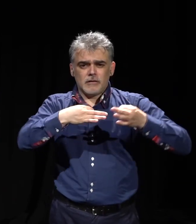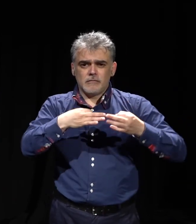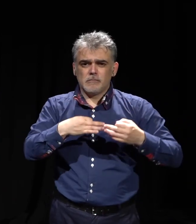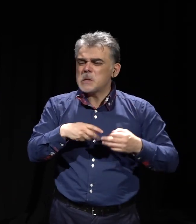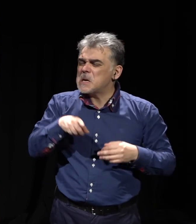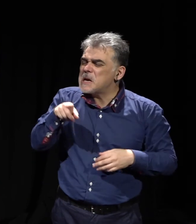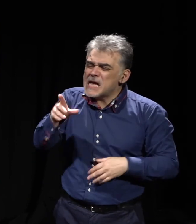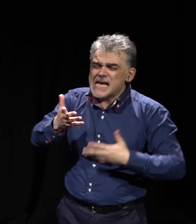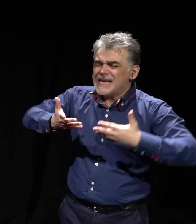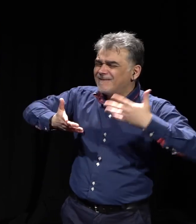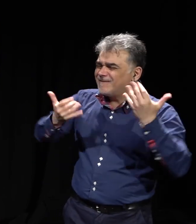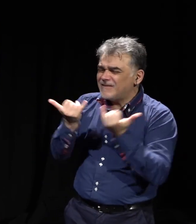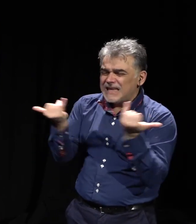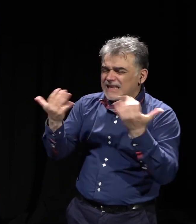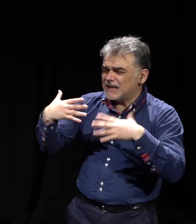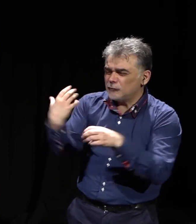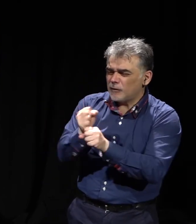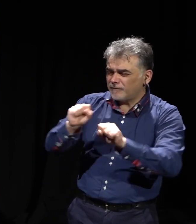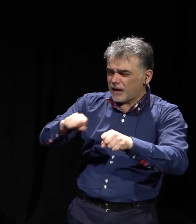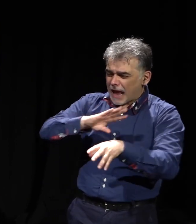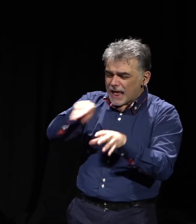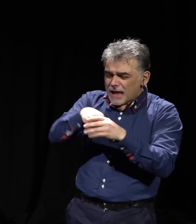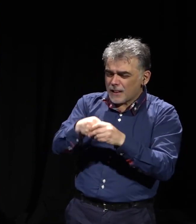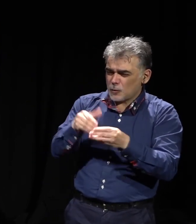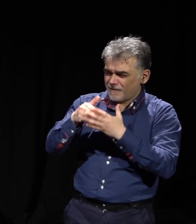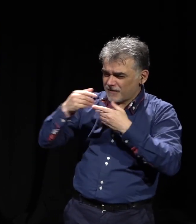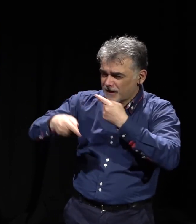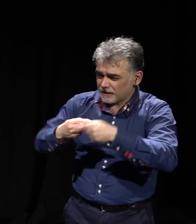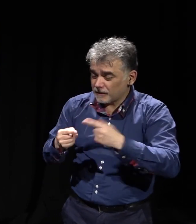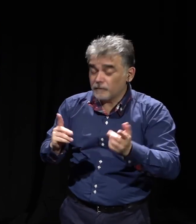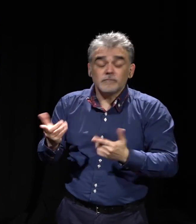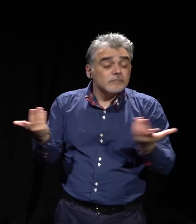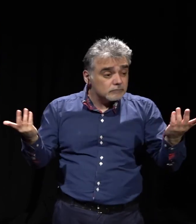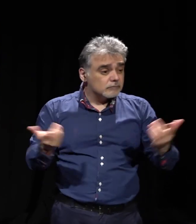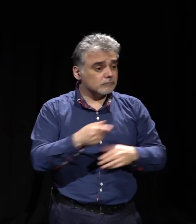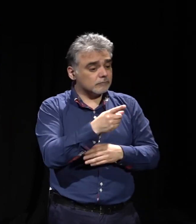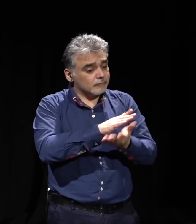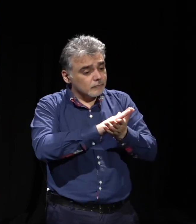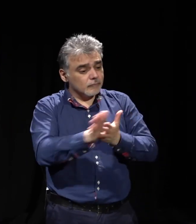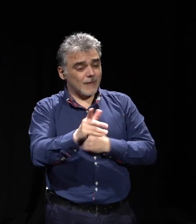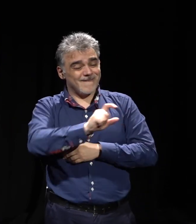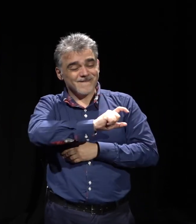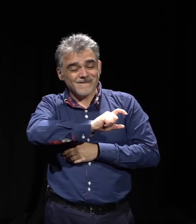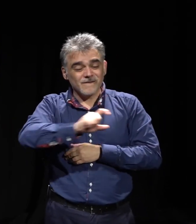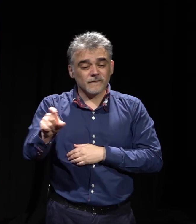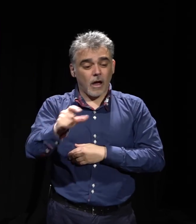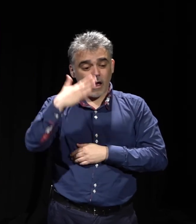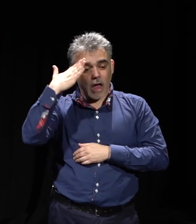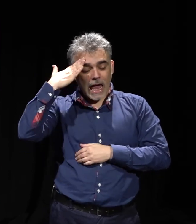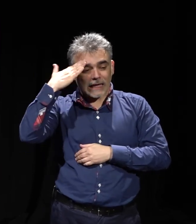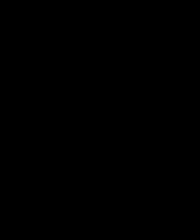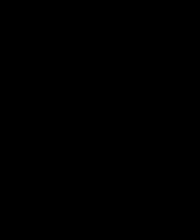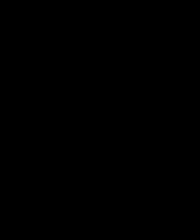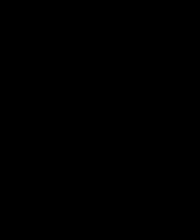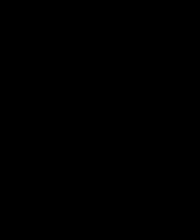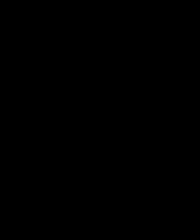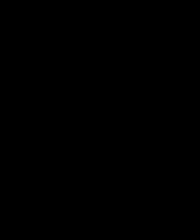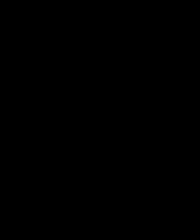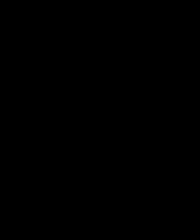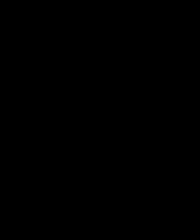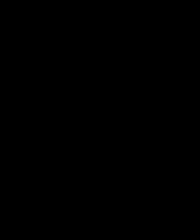Inklusion vorwärts treiben kann, sage ich, ladet wirklich Fachexpertinnen mit Behinderung ein.